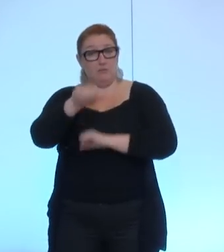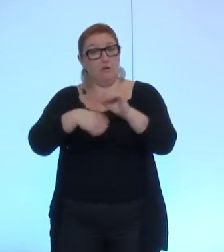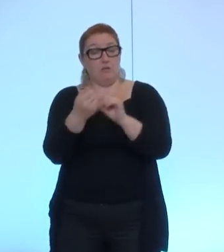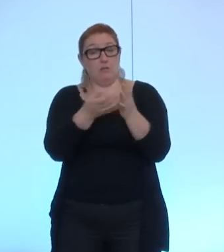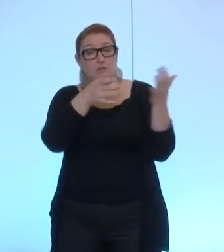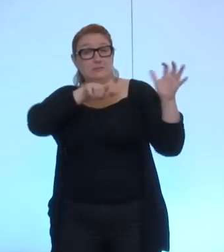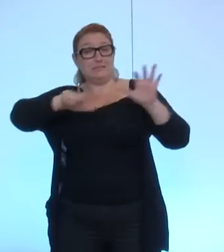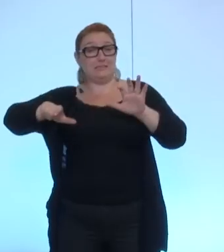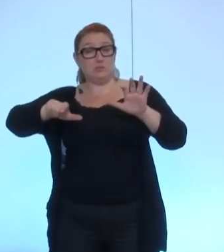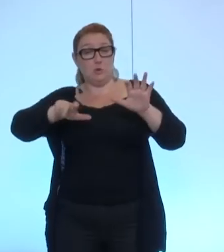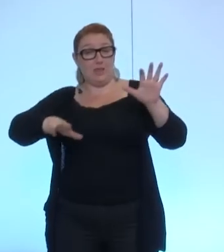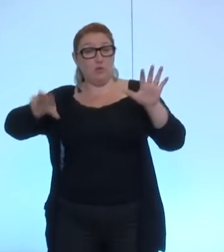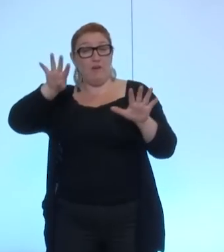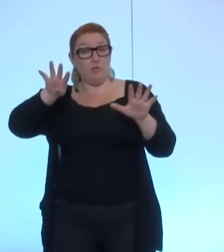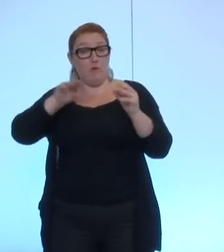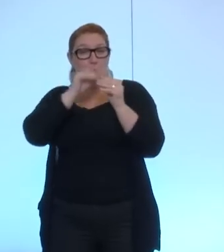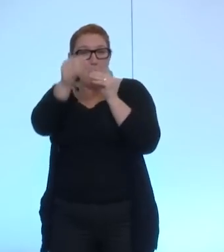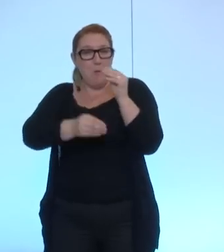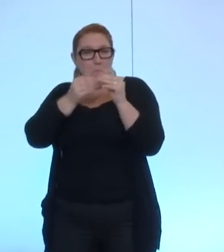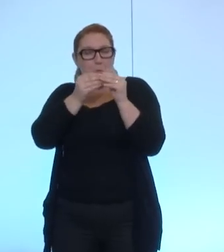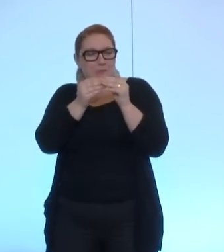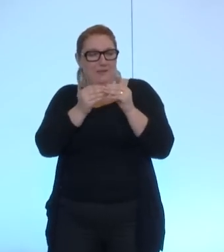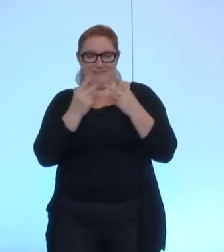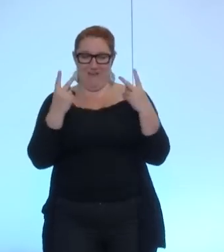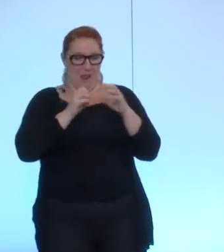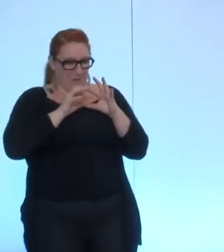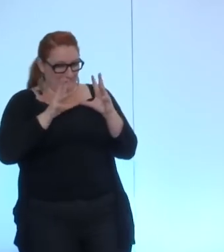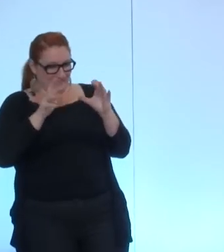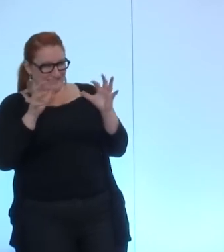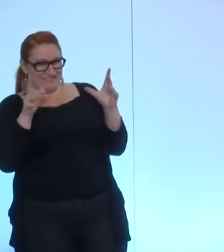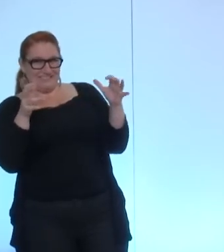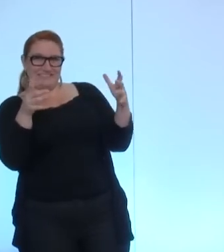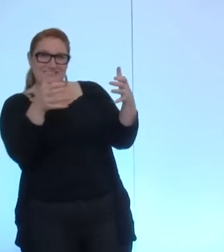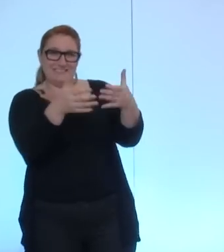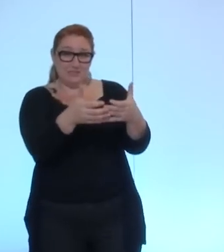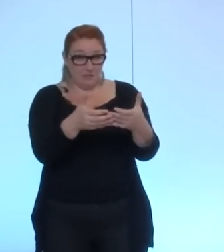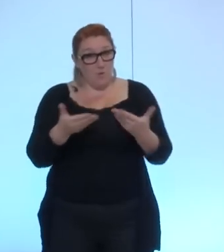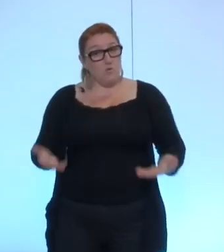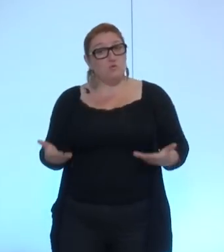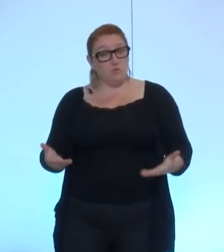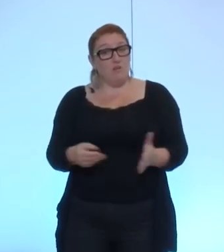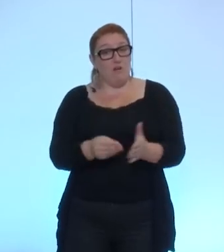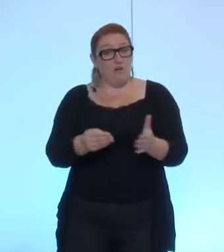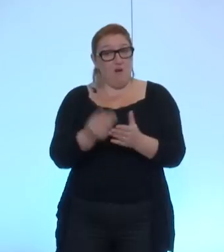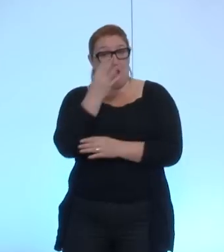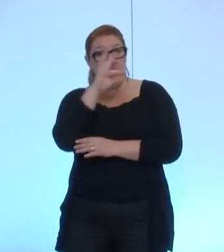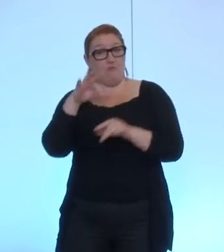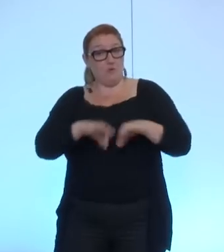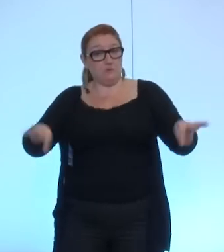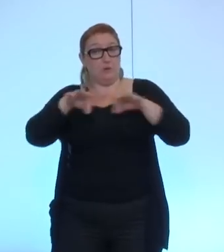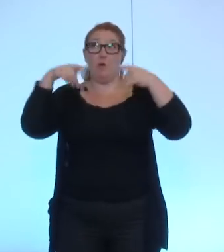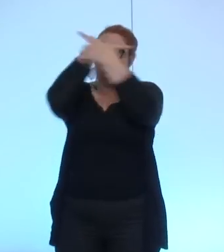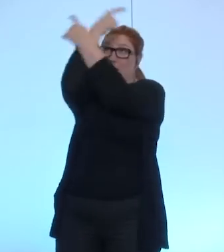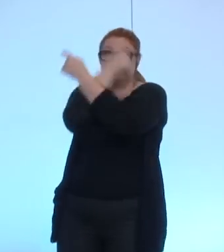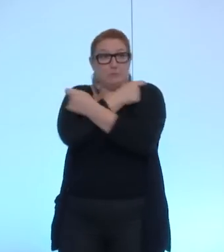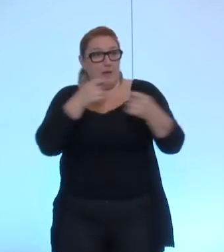a donnée au monde celle pour lesquelles aujourd'hui encore la France est respectée admirée reconnue